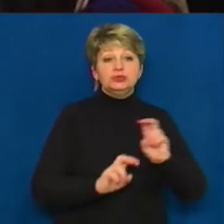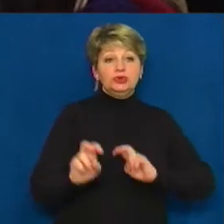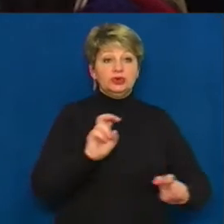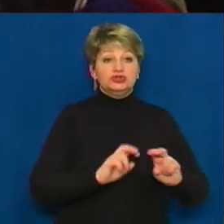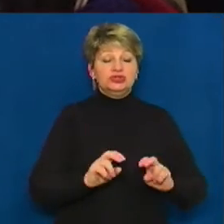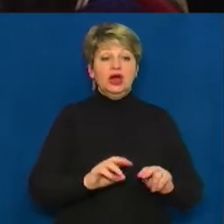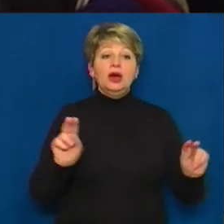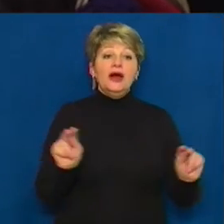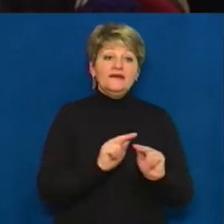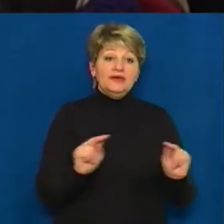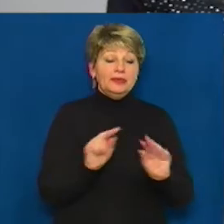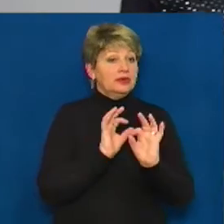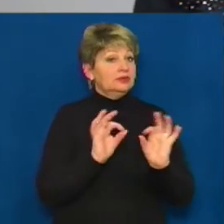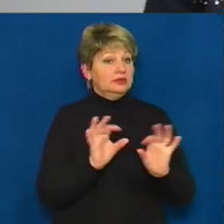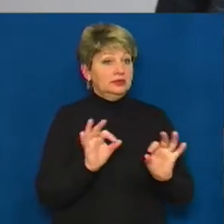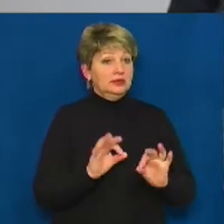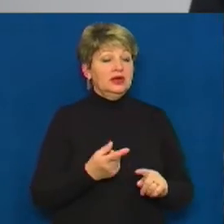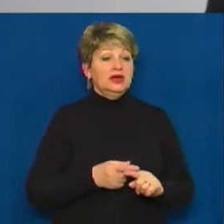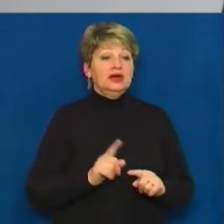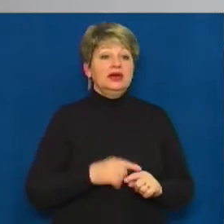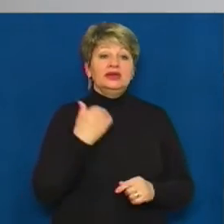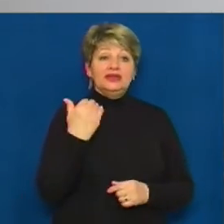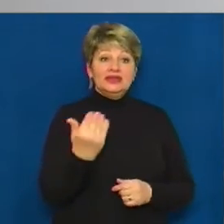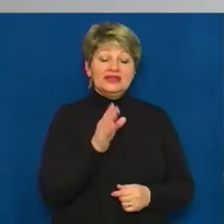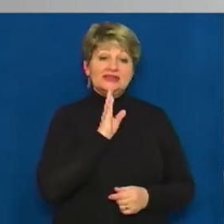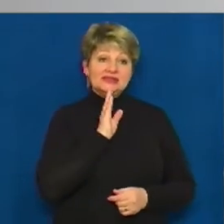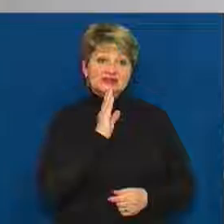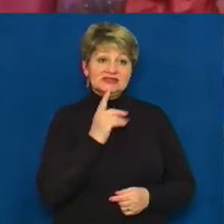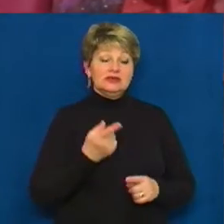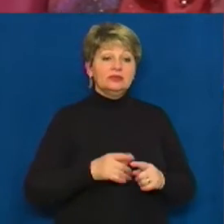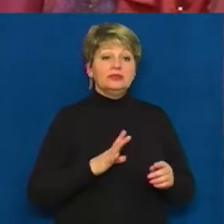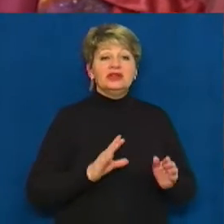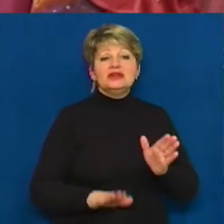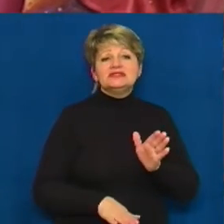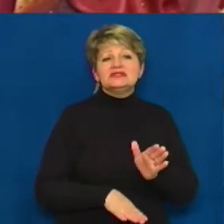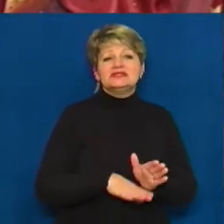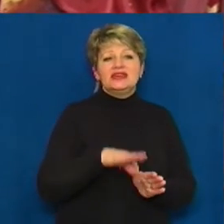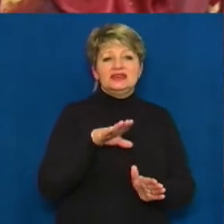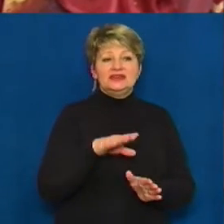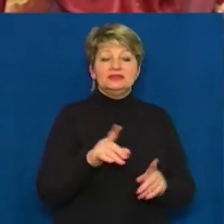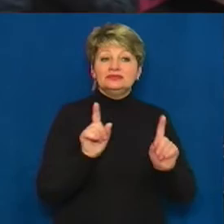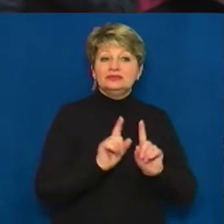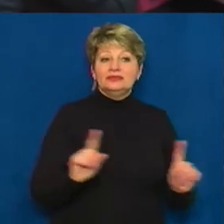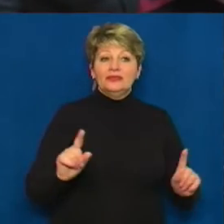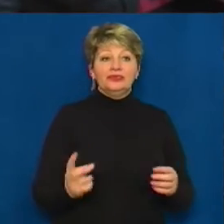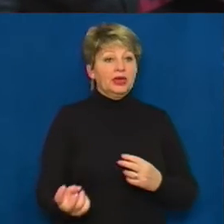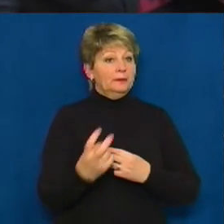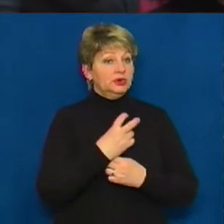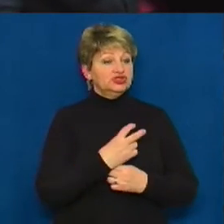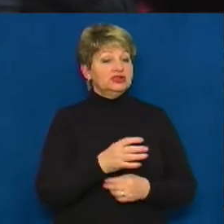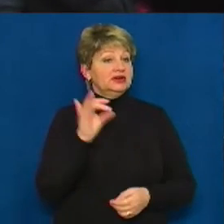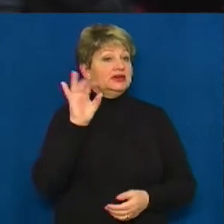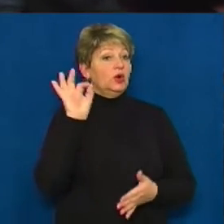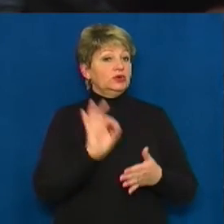Глорія Ганна Чуприна розповідає, авторський почерк Дар'ї сформувався ще в дитинстві. Прийшла і одразу